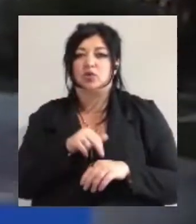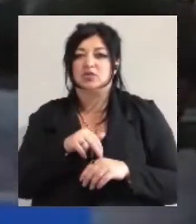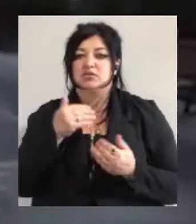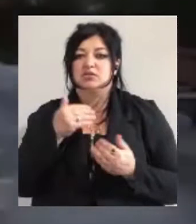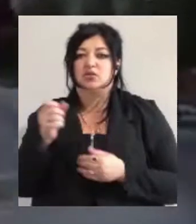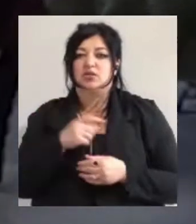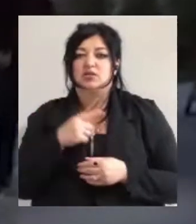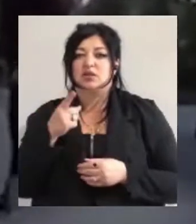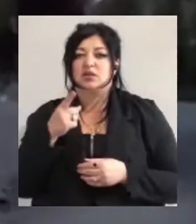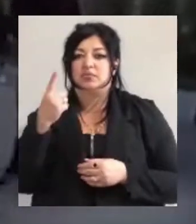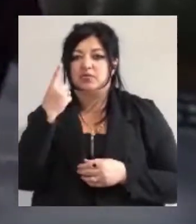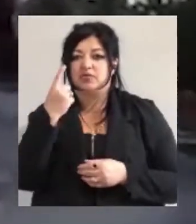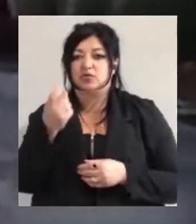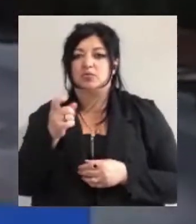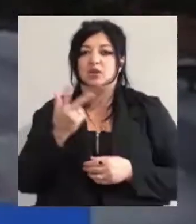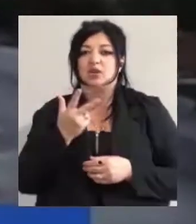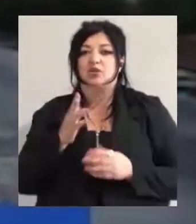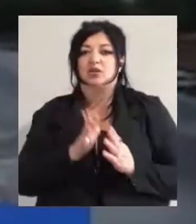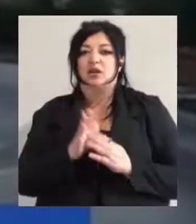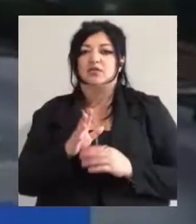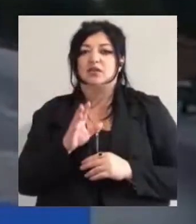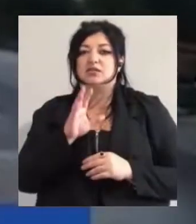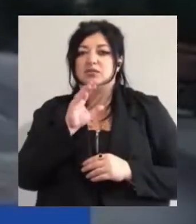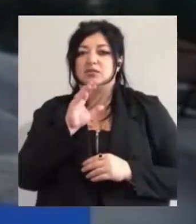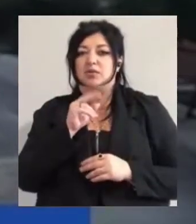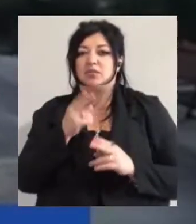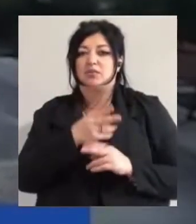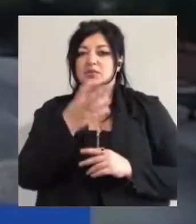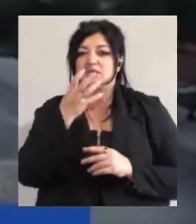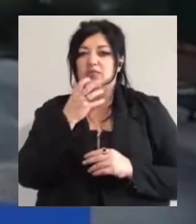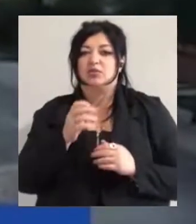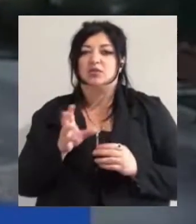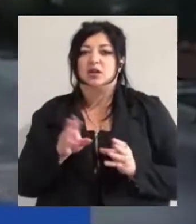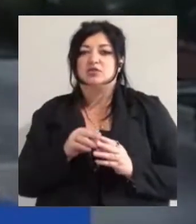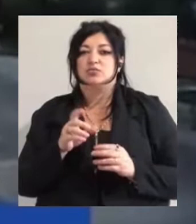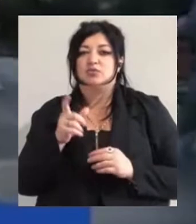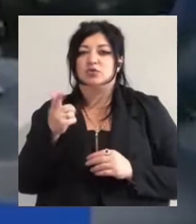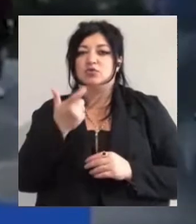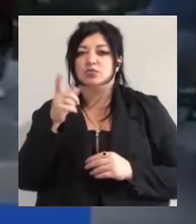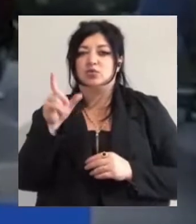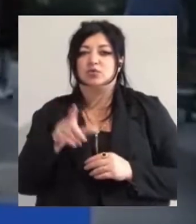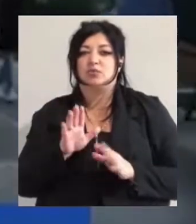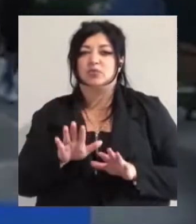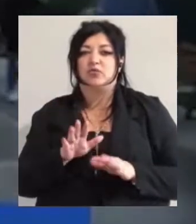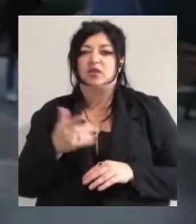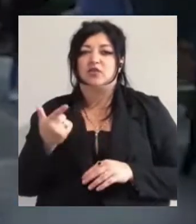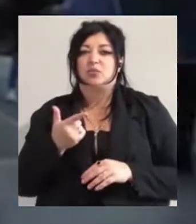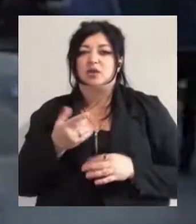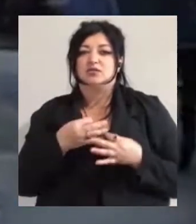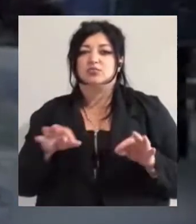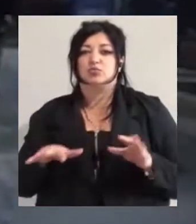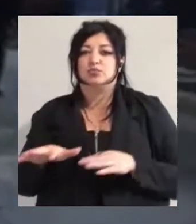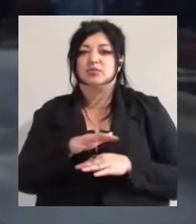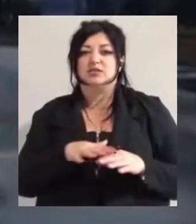Там повідомили, що 3 травня собака без наморника разом із недверезим господарем перебувала у громадському місті. Прибулі на місці правоохоронці